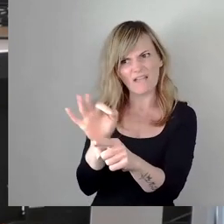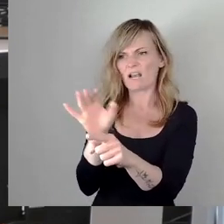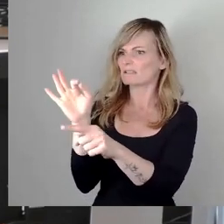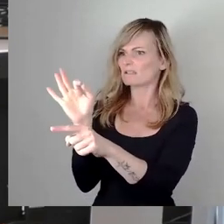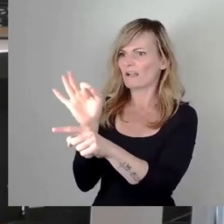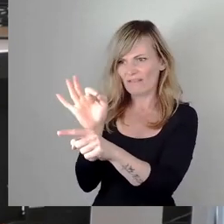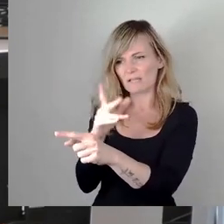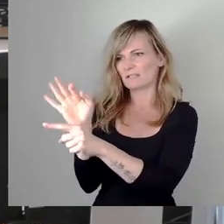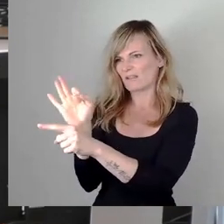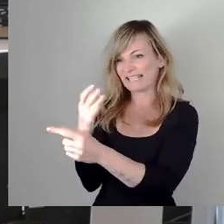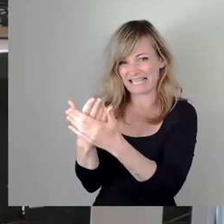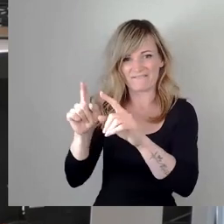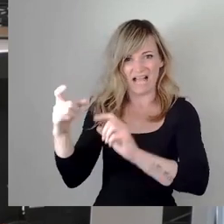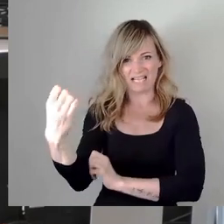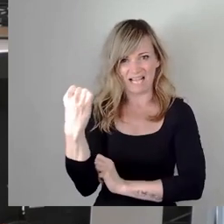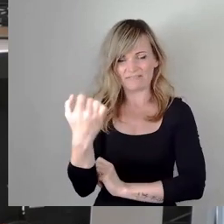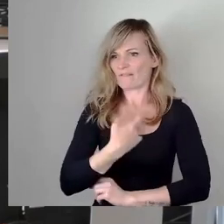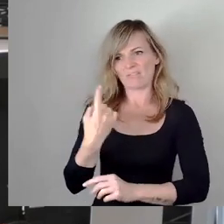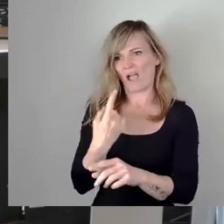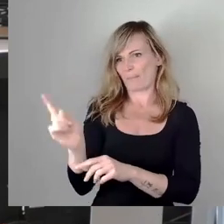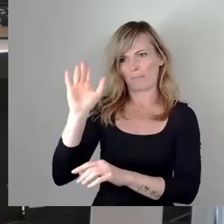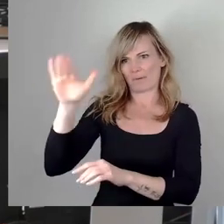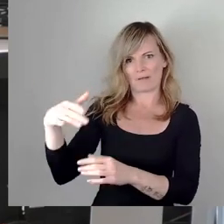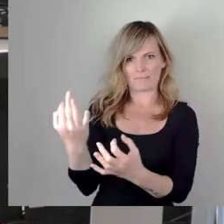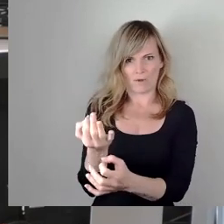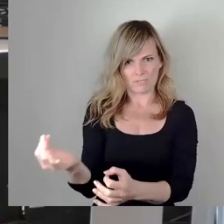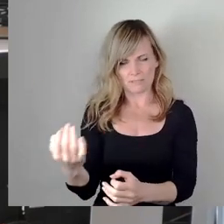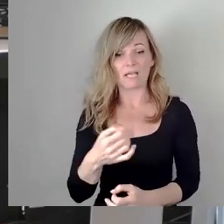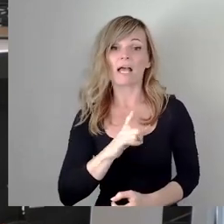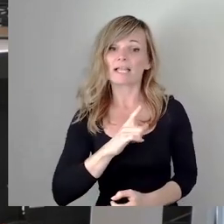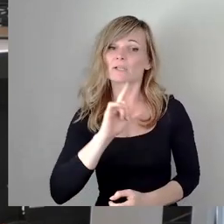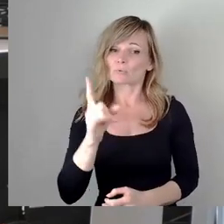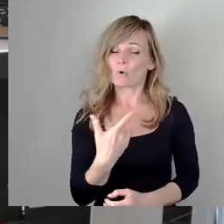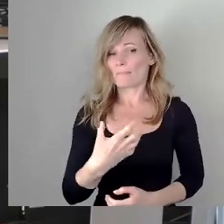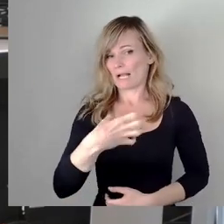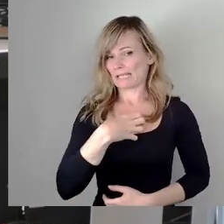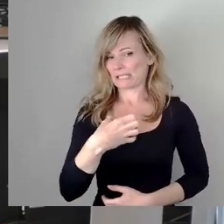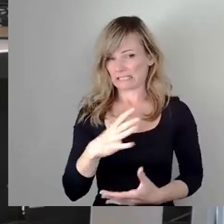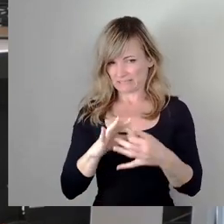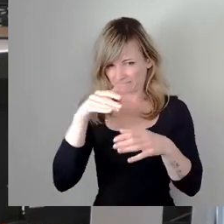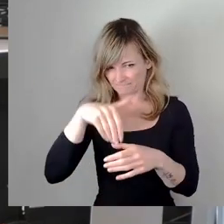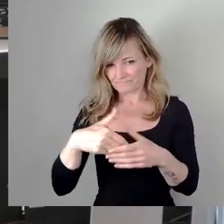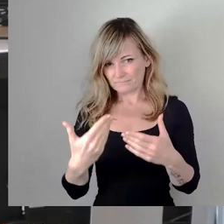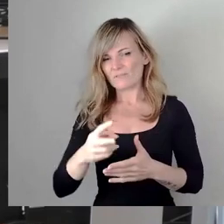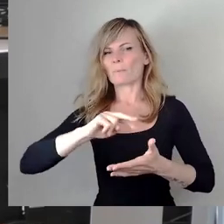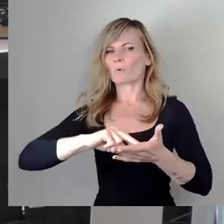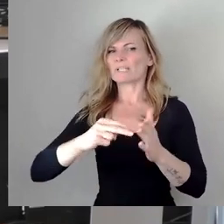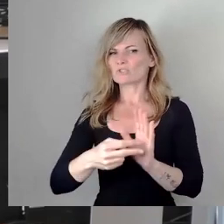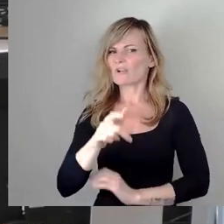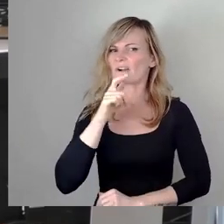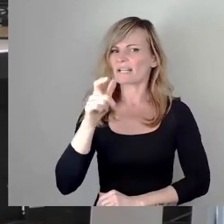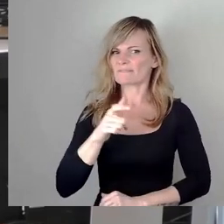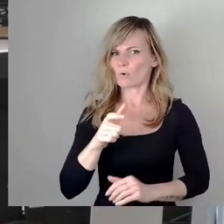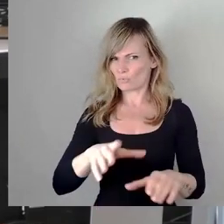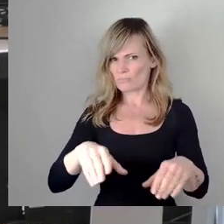Meine Damen und Herren, ich komme jetzt wieder zur eigentlichen Sache in Dresden. Die politischen Verantwortungsträger haben bis heute nichts